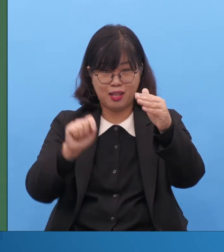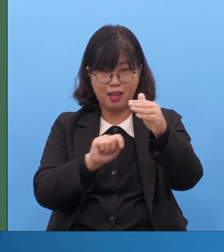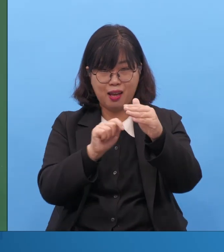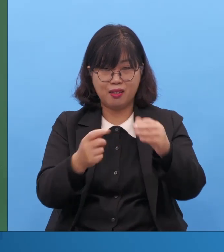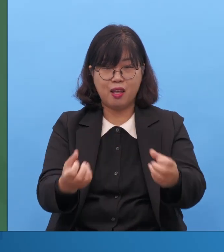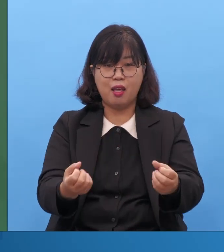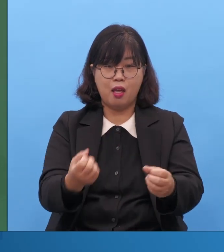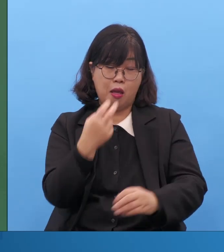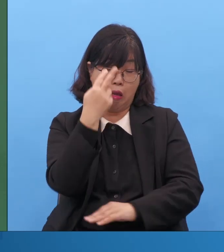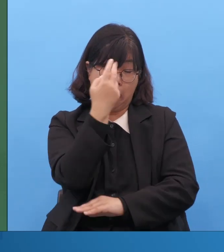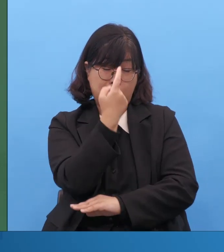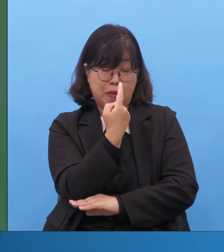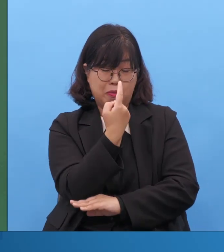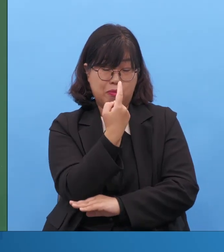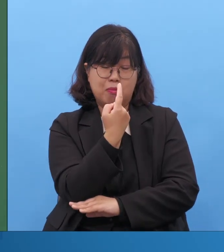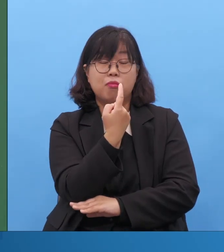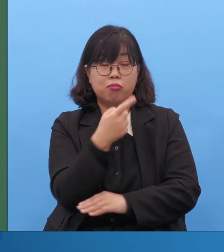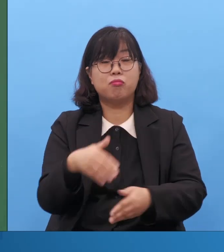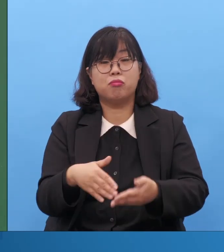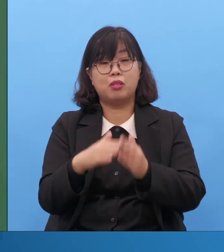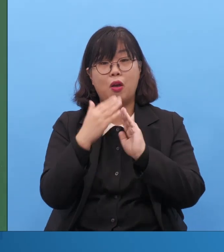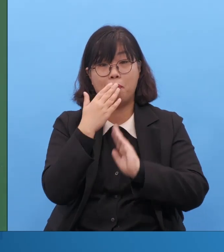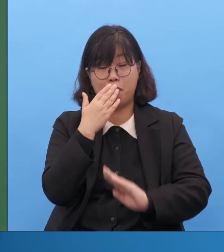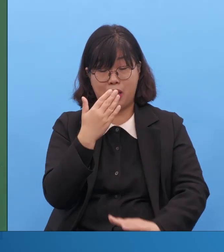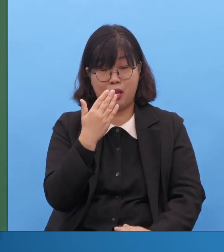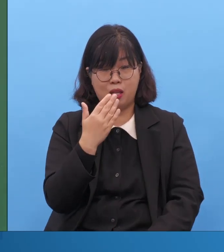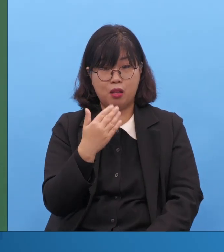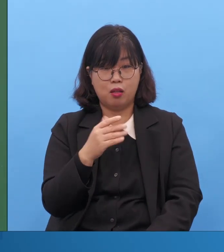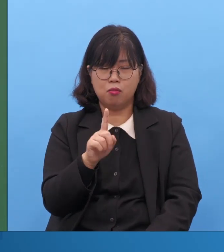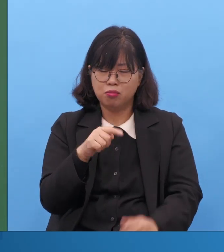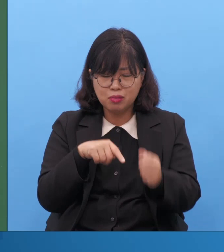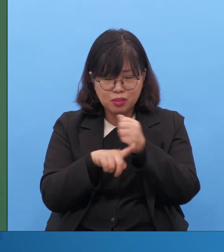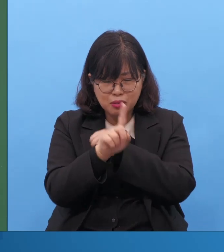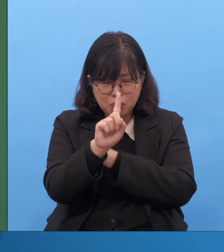여러분은 24의 축복을 받게 돼요.